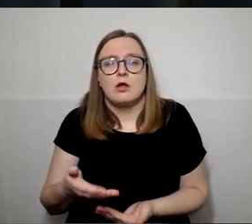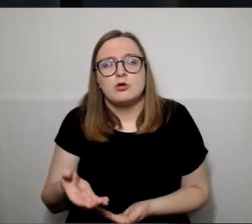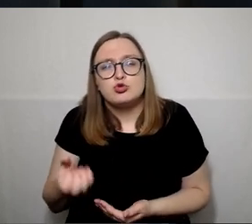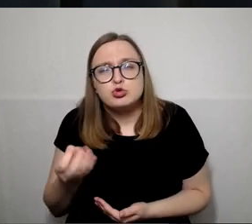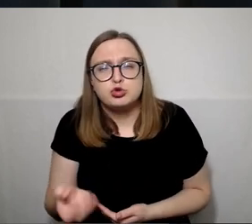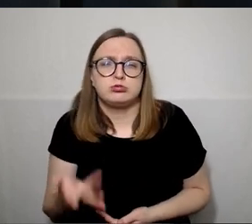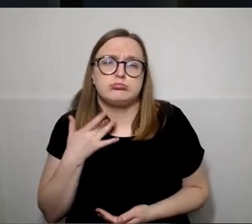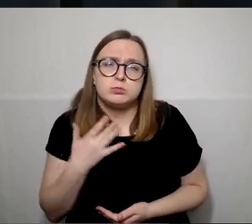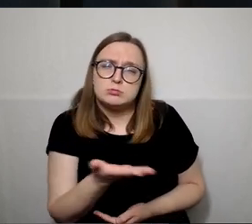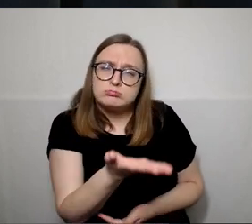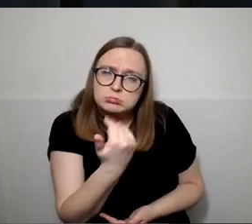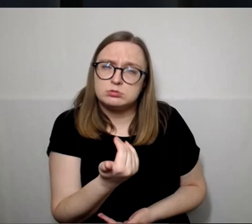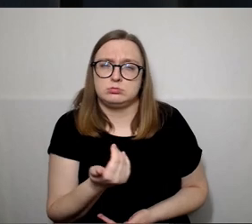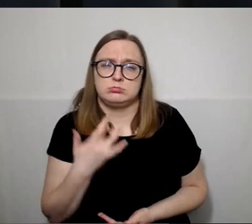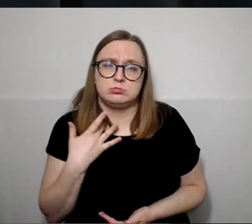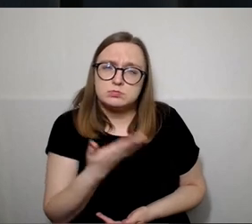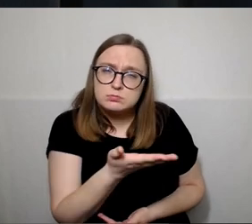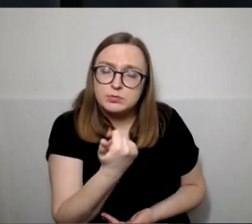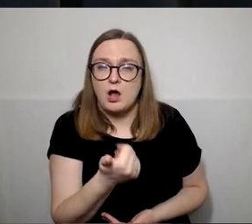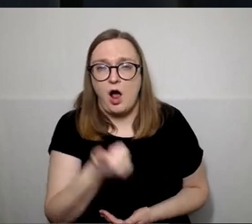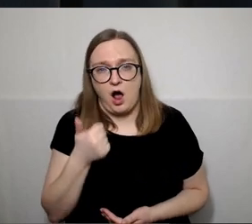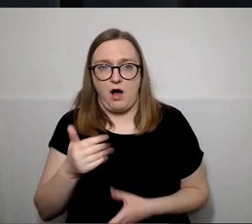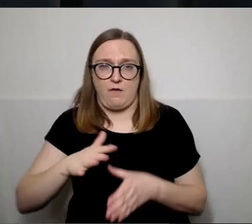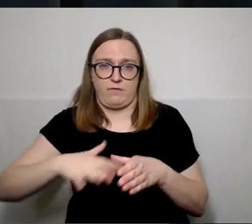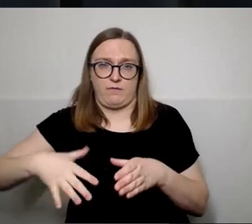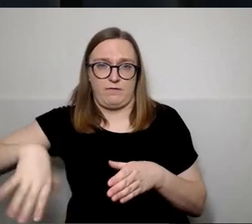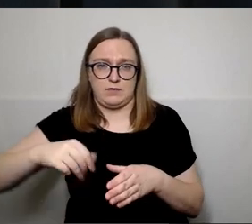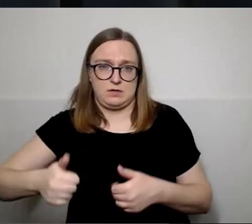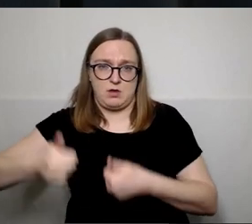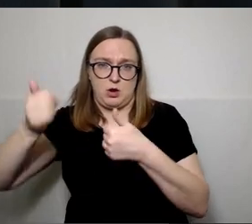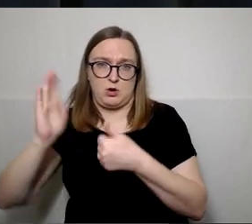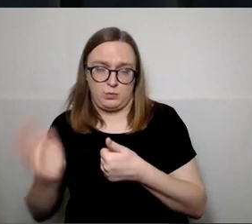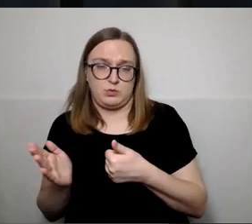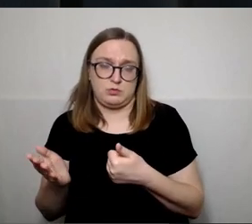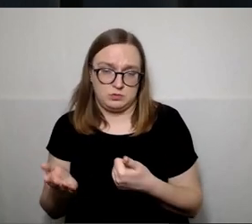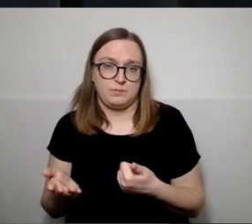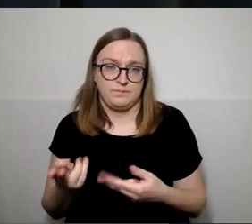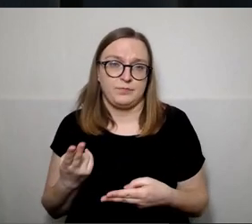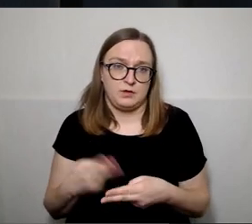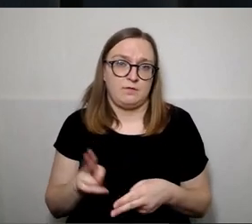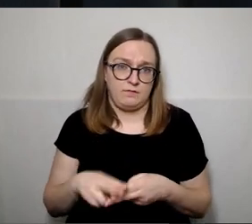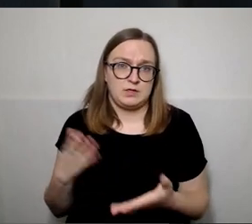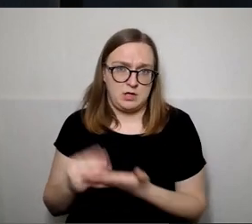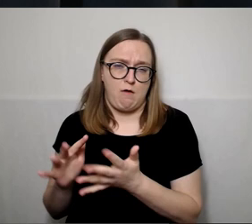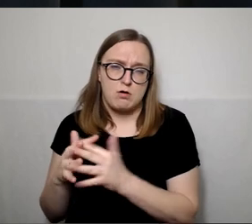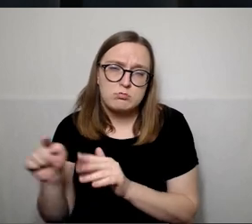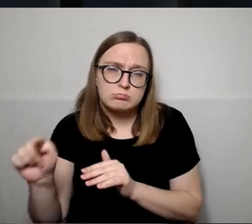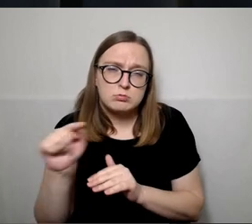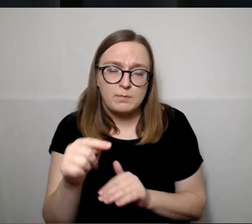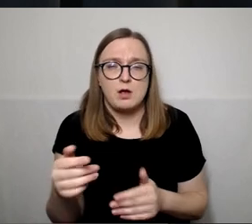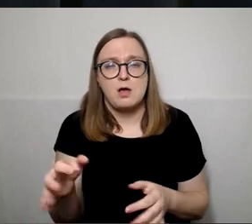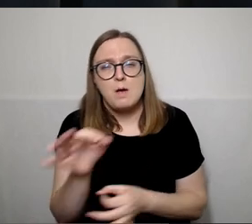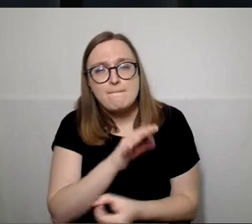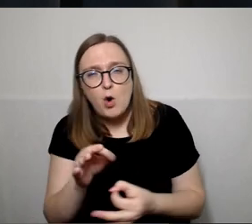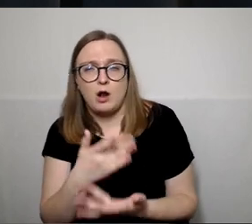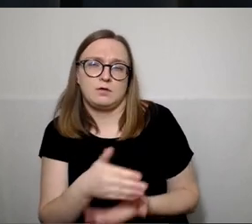bendruomenės labui, bendruomenės tos vietovės kažkokių projektų ir